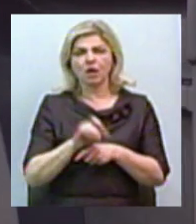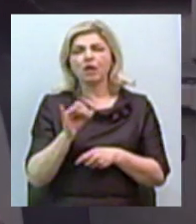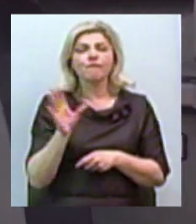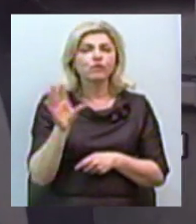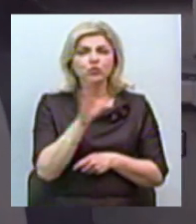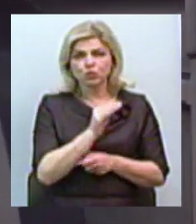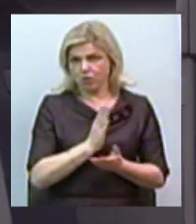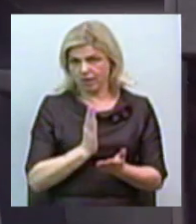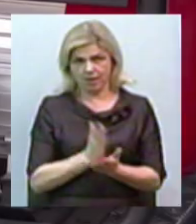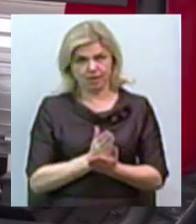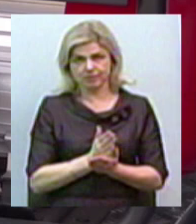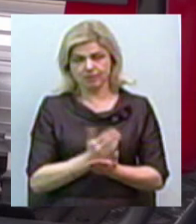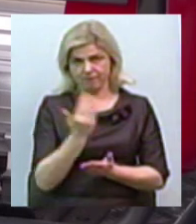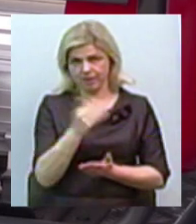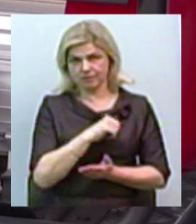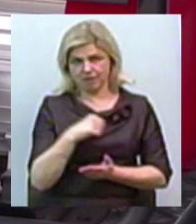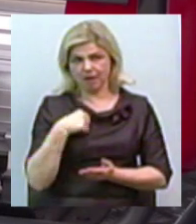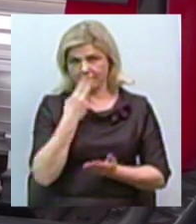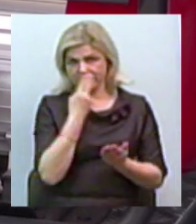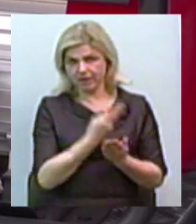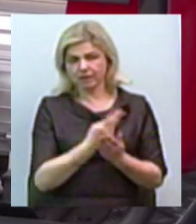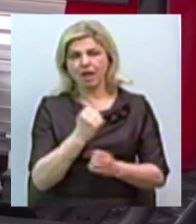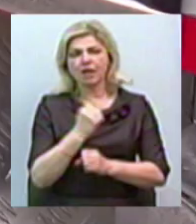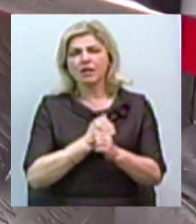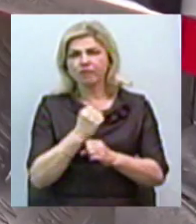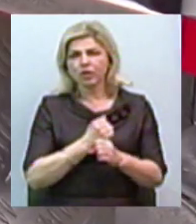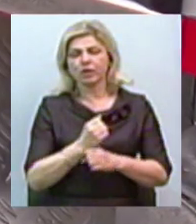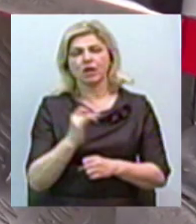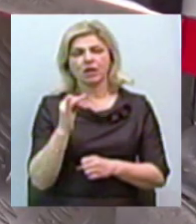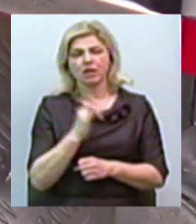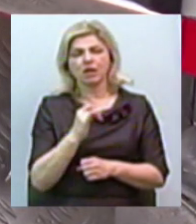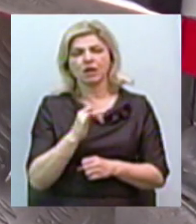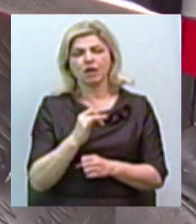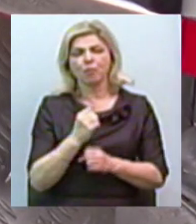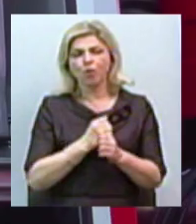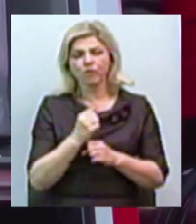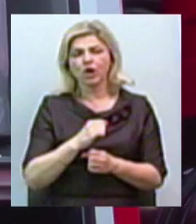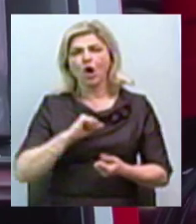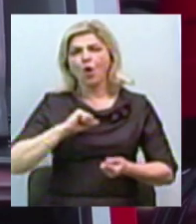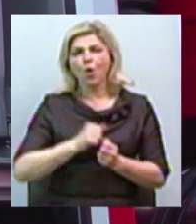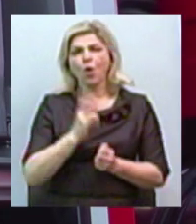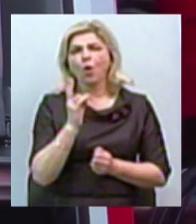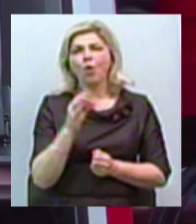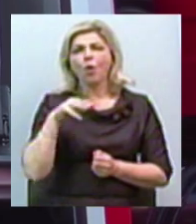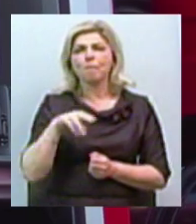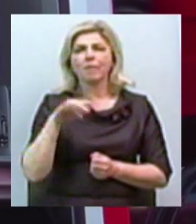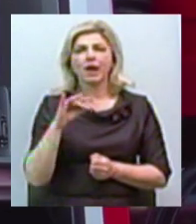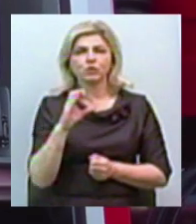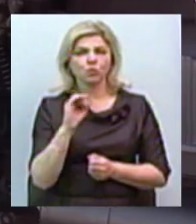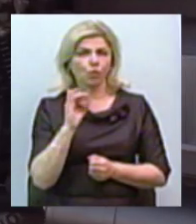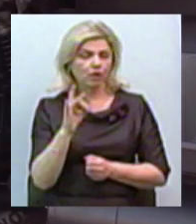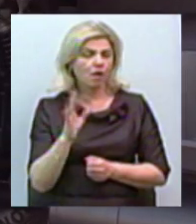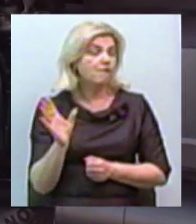генератор, мотопомпа, компресор. Все, що треба для